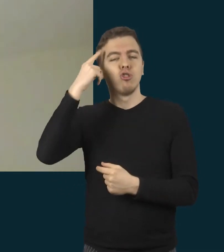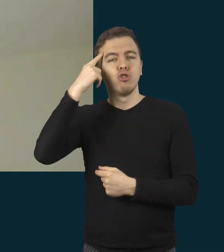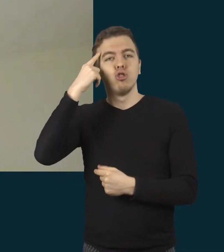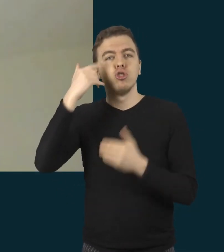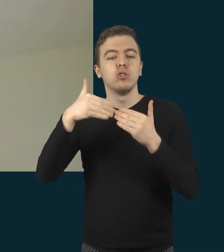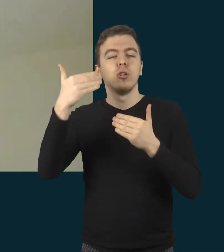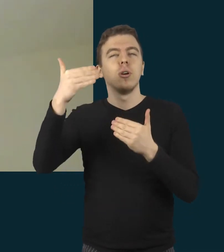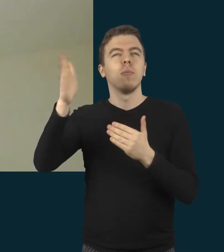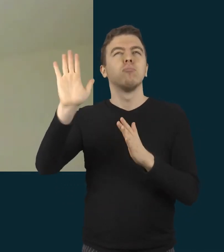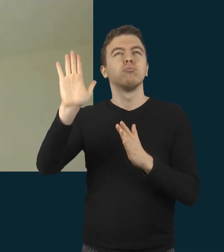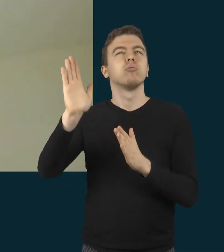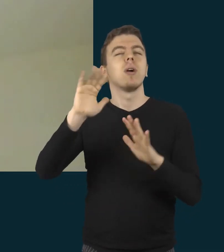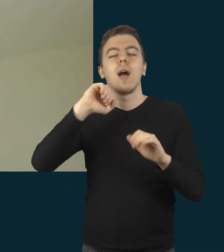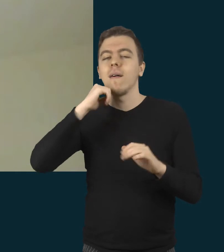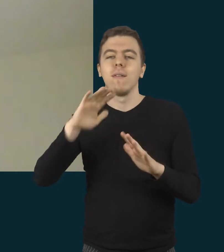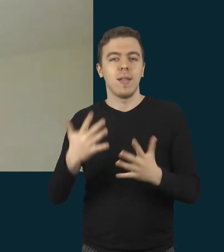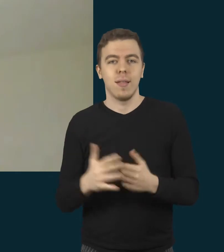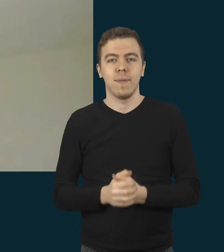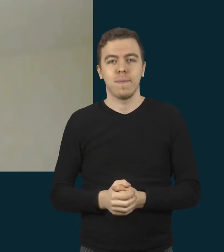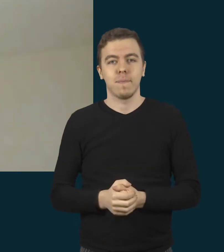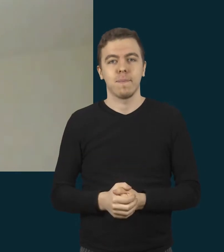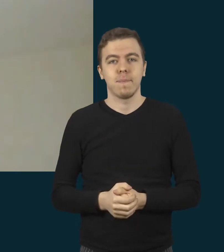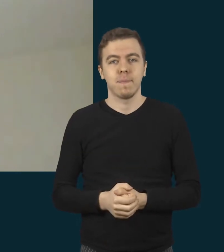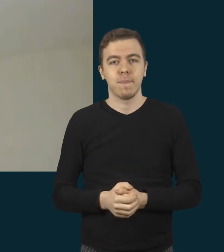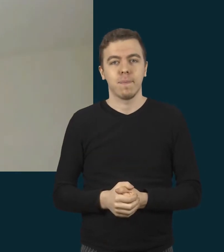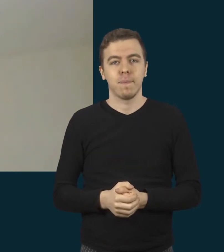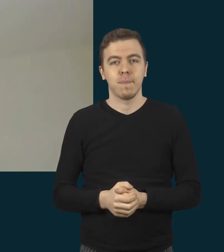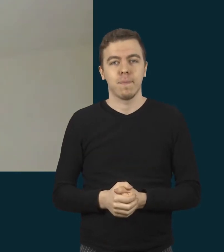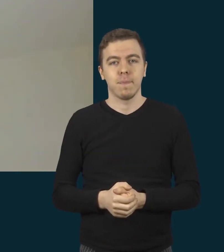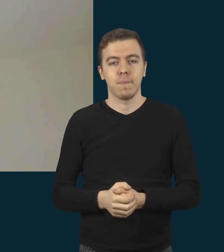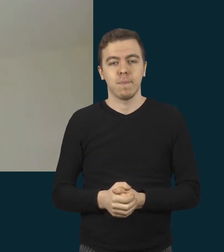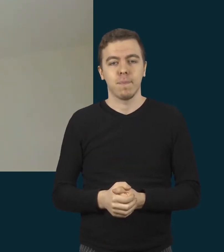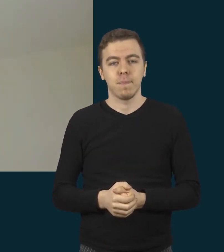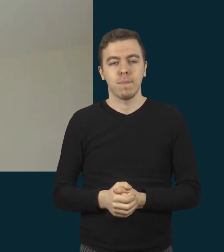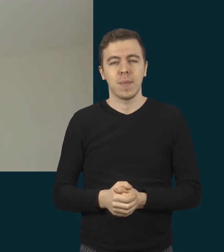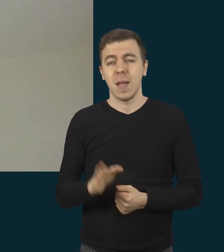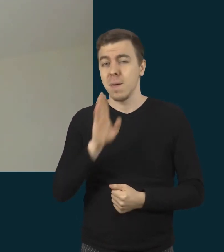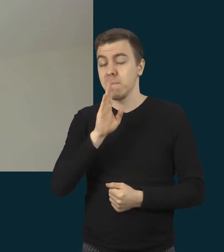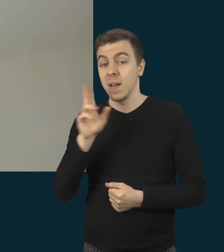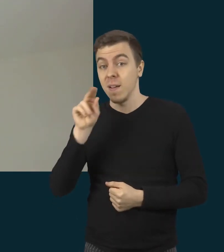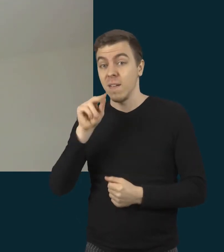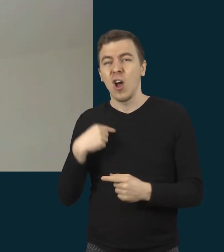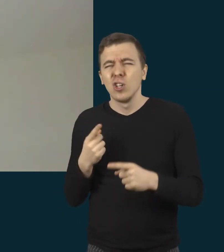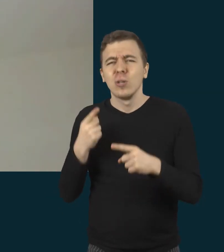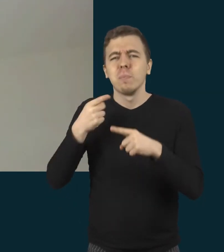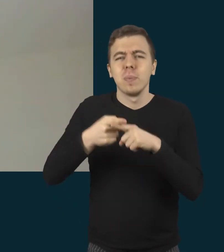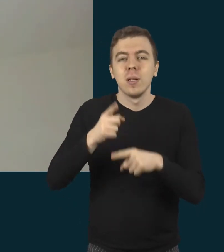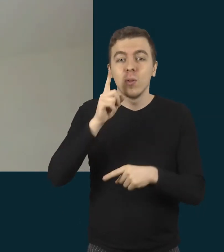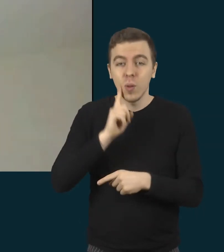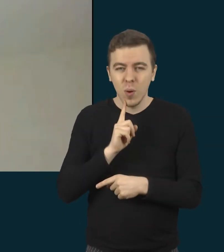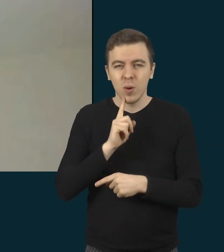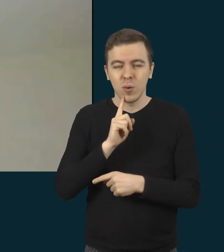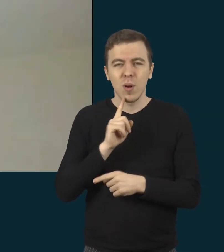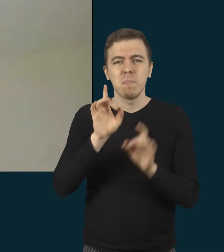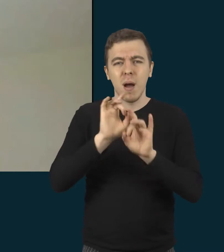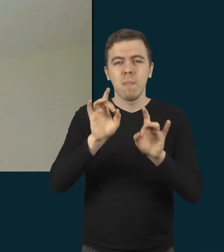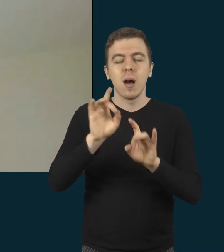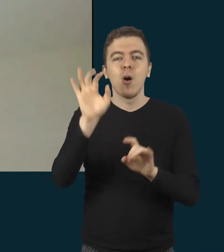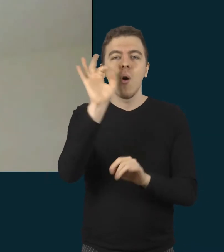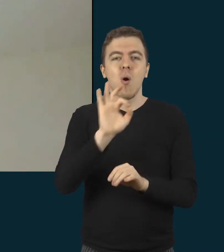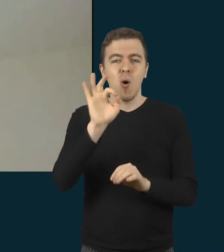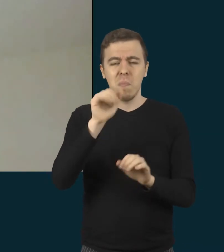ko tikėtis iš pamokos. Aš gal dar, Artūrį, tik papasakosiu truputį apie tą pačią, kad